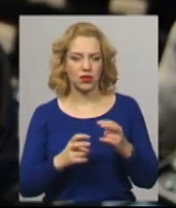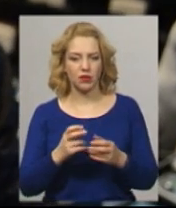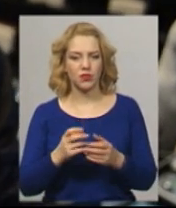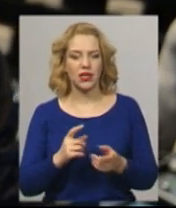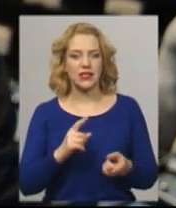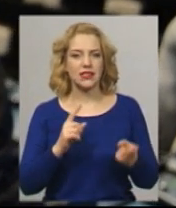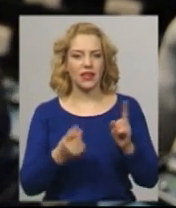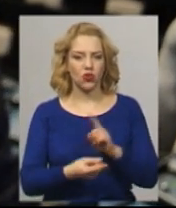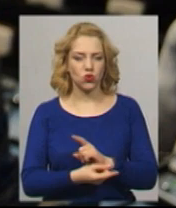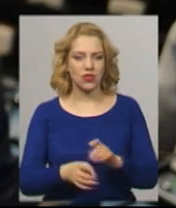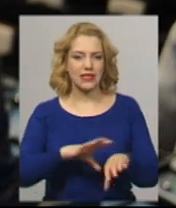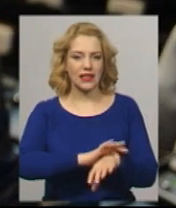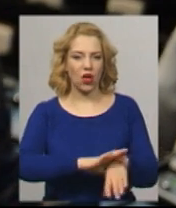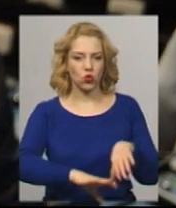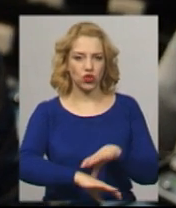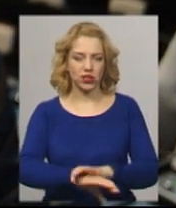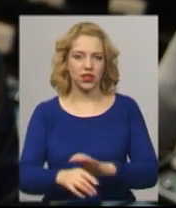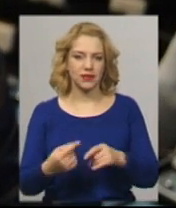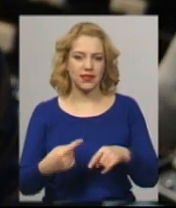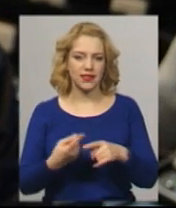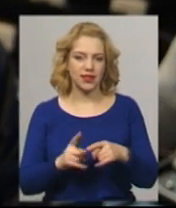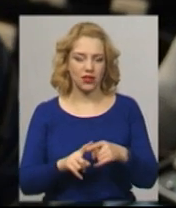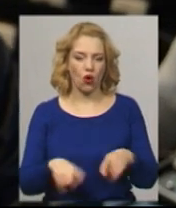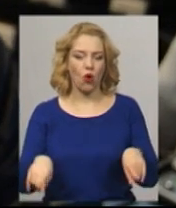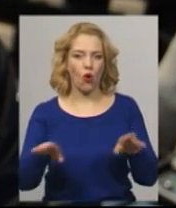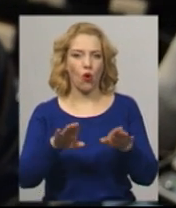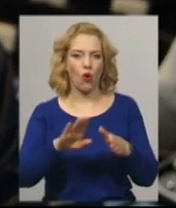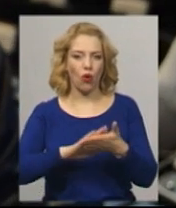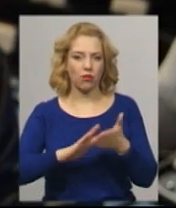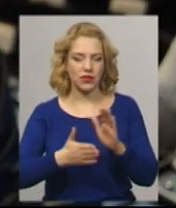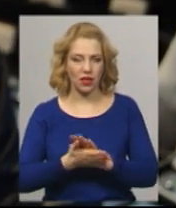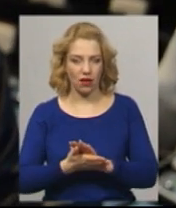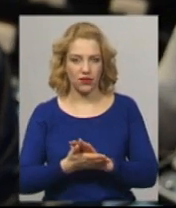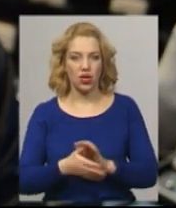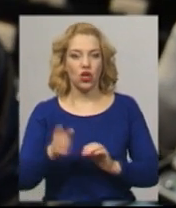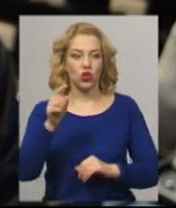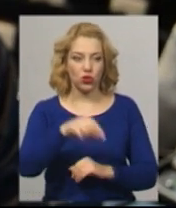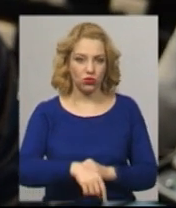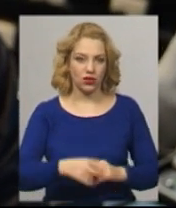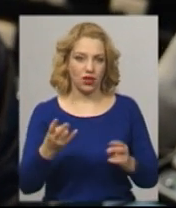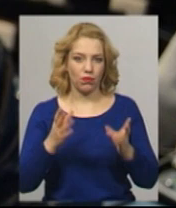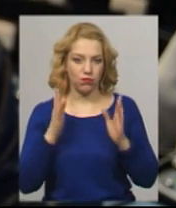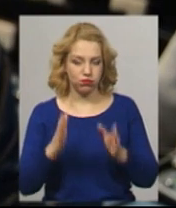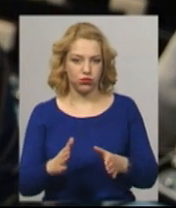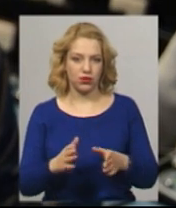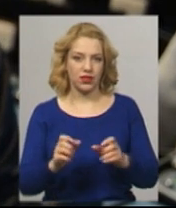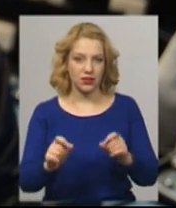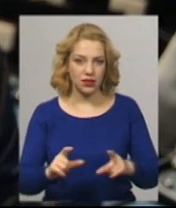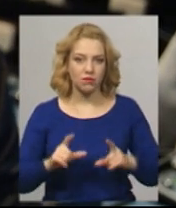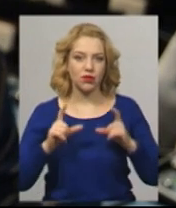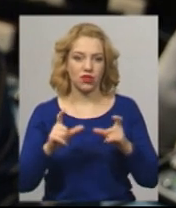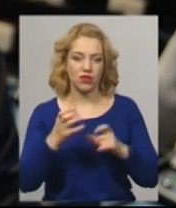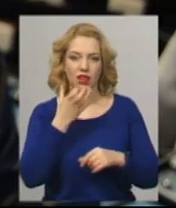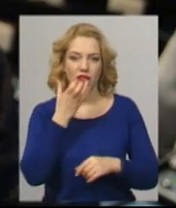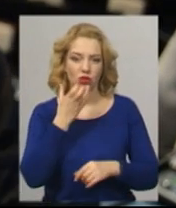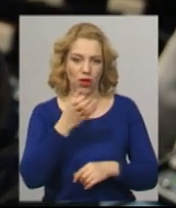цих обставин і доведеться тоді або збільшувати тариф на тепло, або залазити в борги і далі там невідомо,